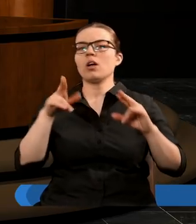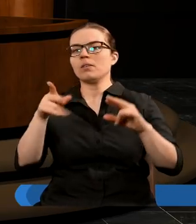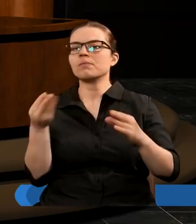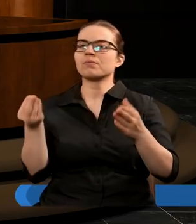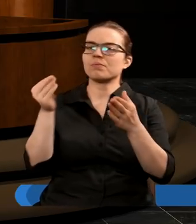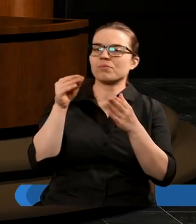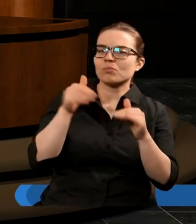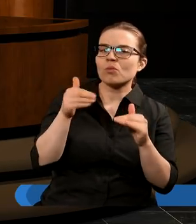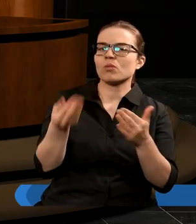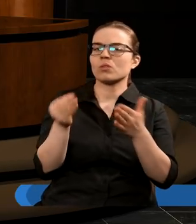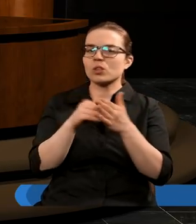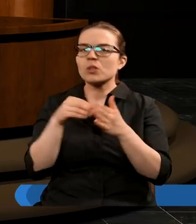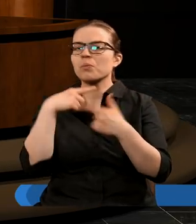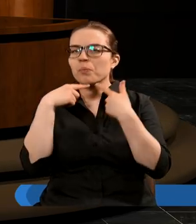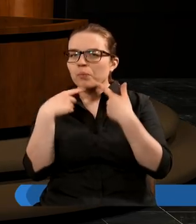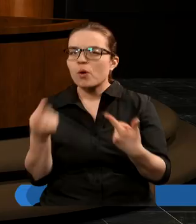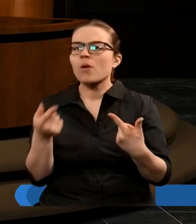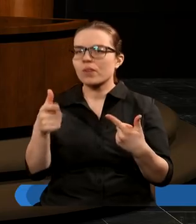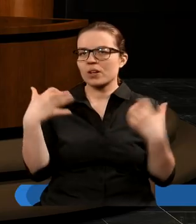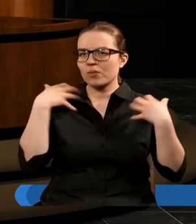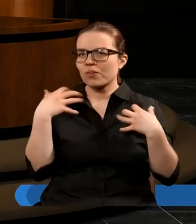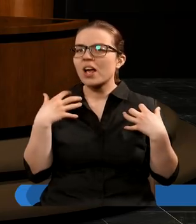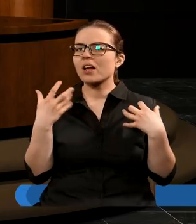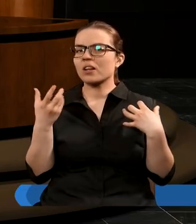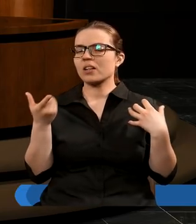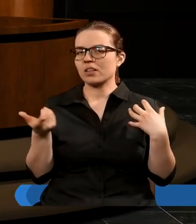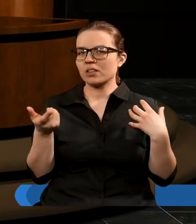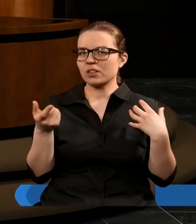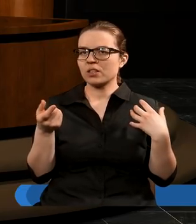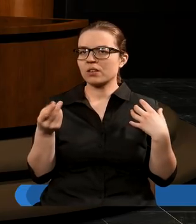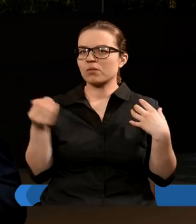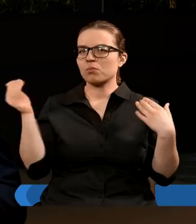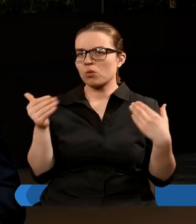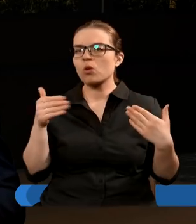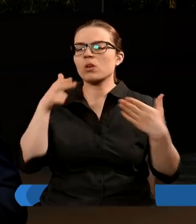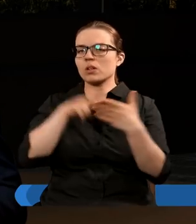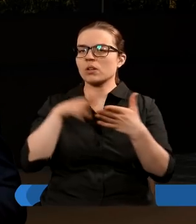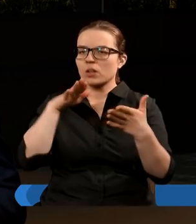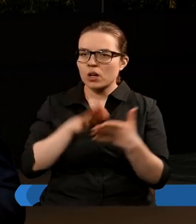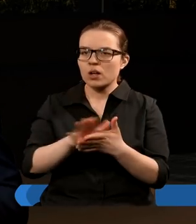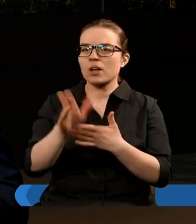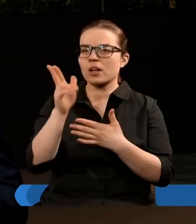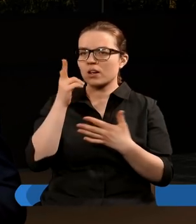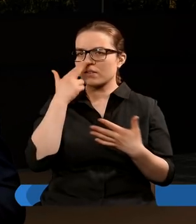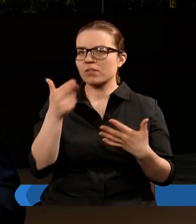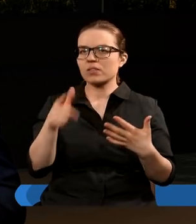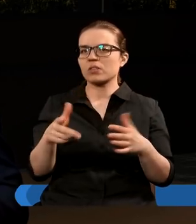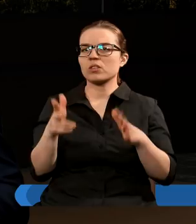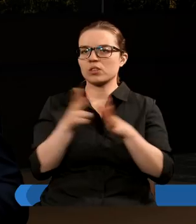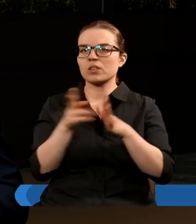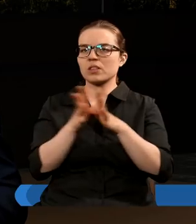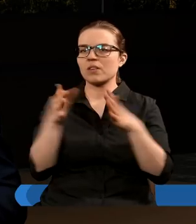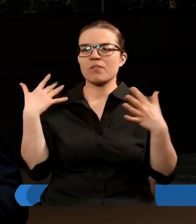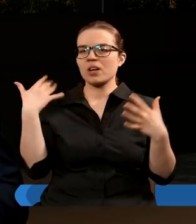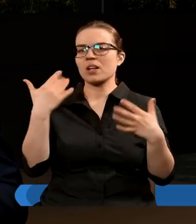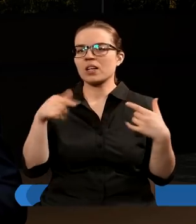zanotowania, że to zwierzę mówiło jak smok, tak? I może na początku XVIII, w XIX wieku jeszcze